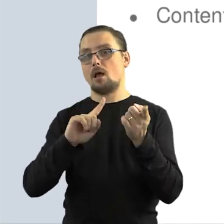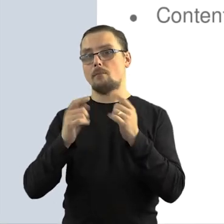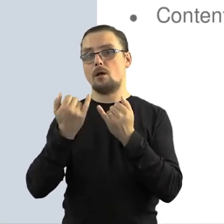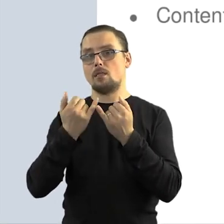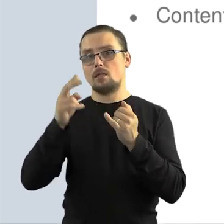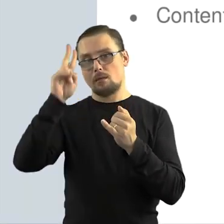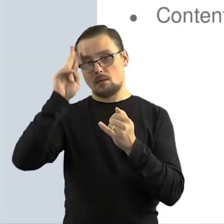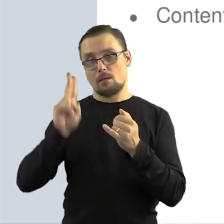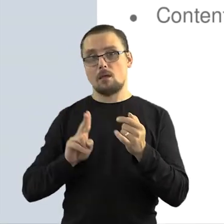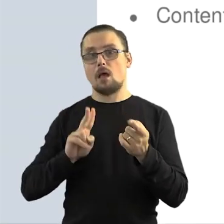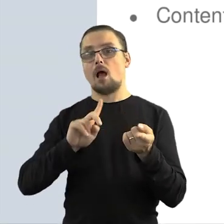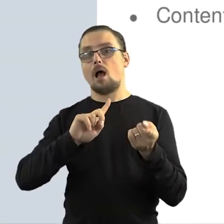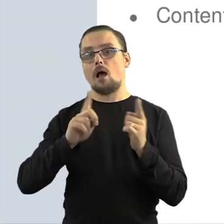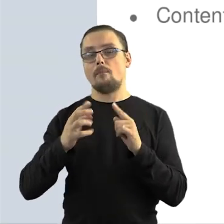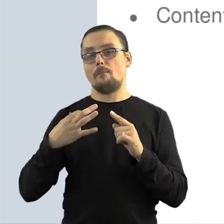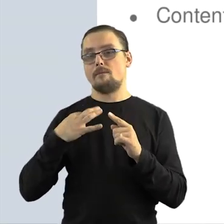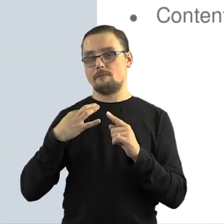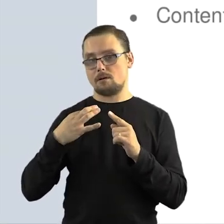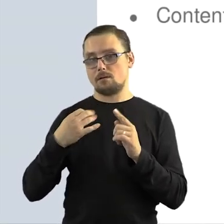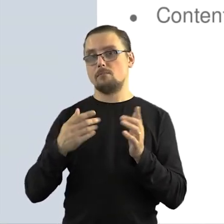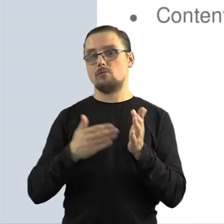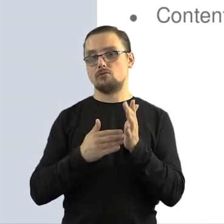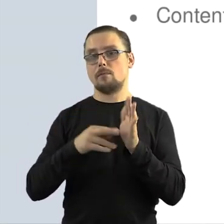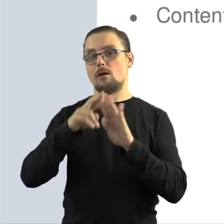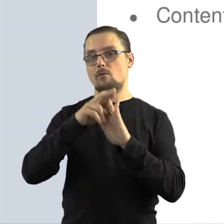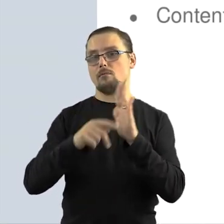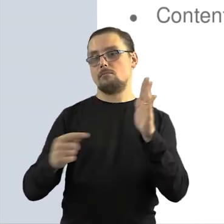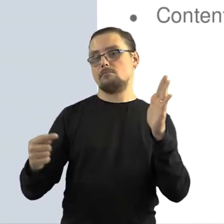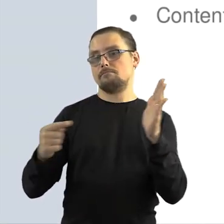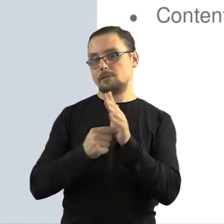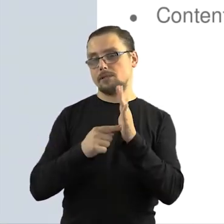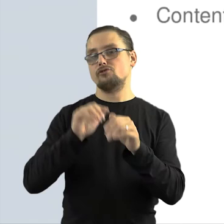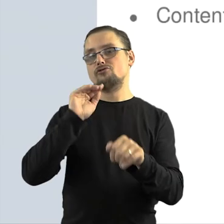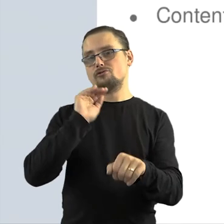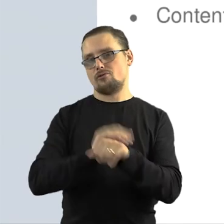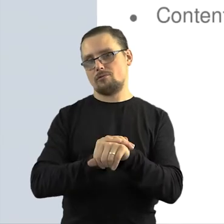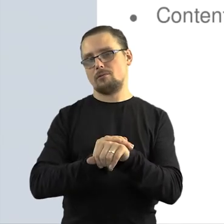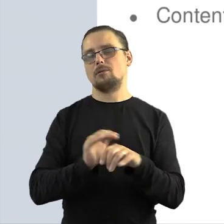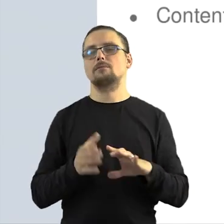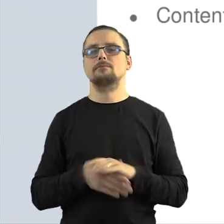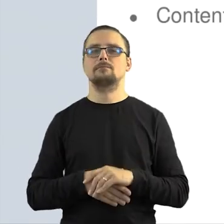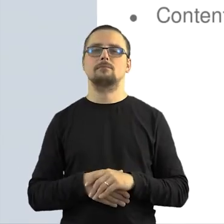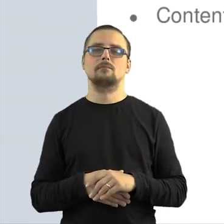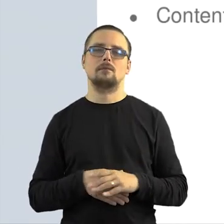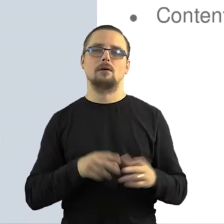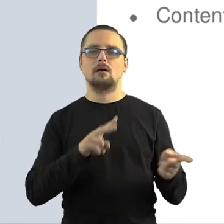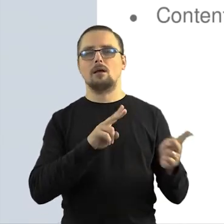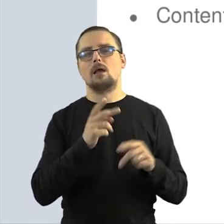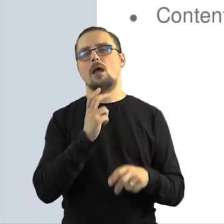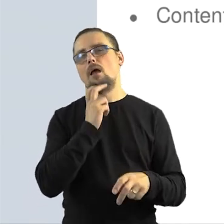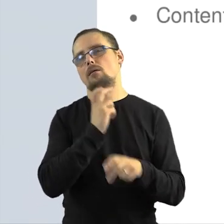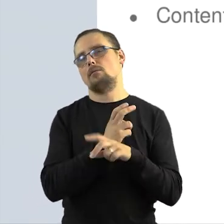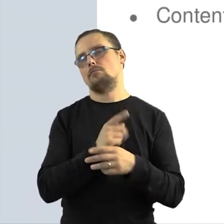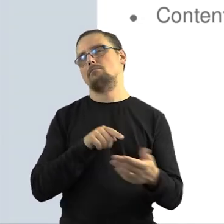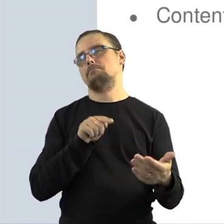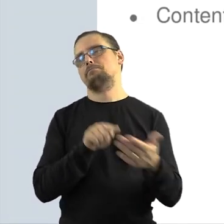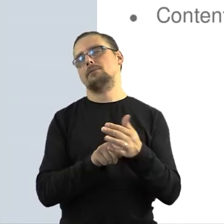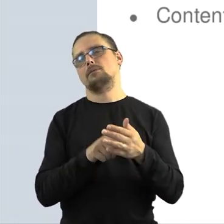zakładając konto danej instytucji, czy to biblioteki, czy swoje prywatne, zawsze na ten regulamin wyrazili zgodę.